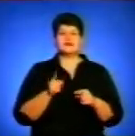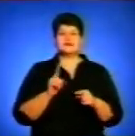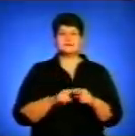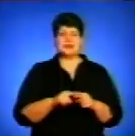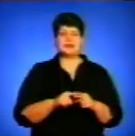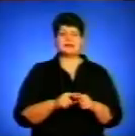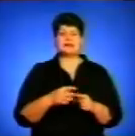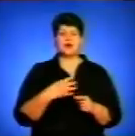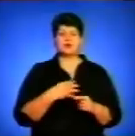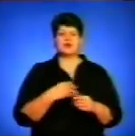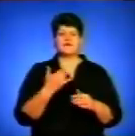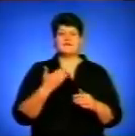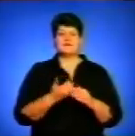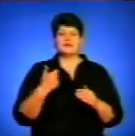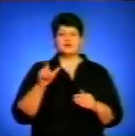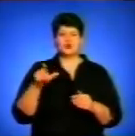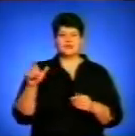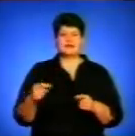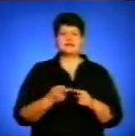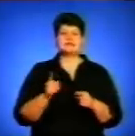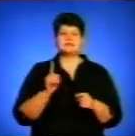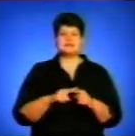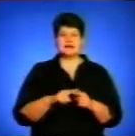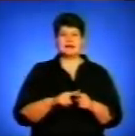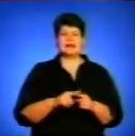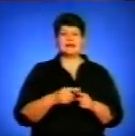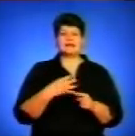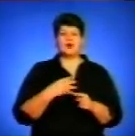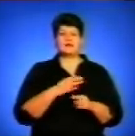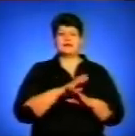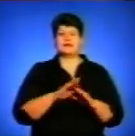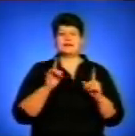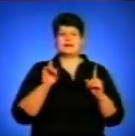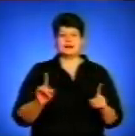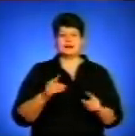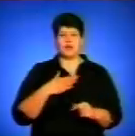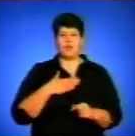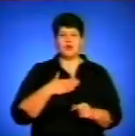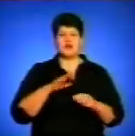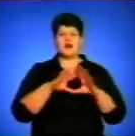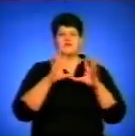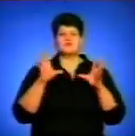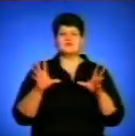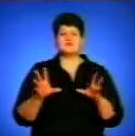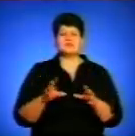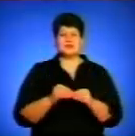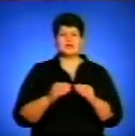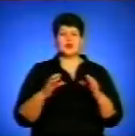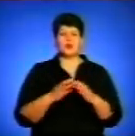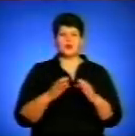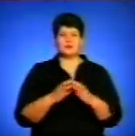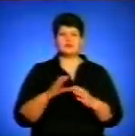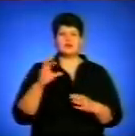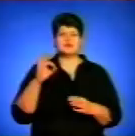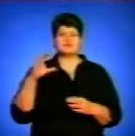громади. Хочу наголосити, що це нагорода не тільки моя, а нагорода всієї команди освітян